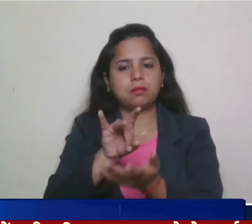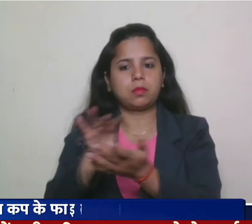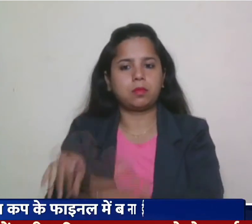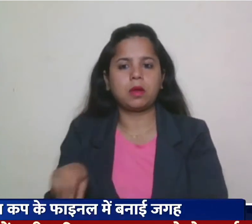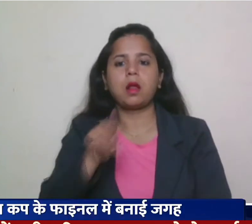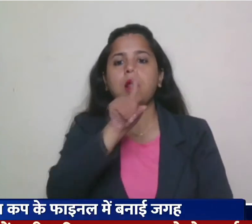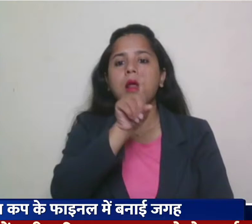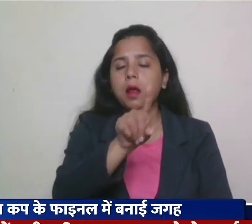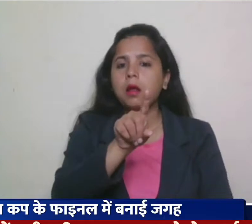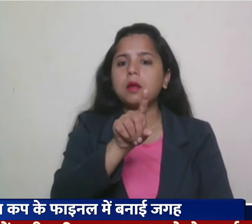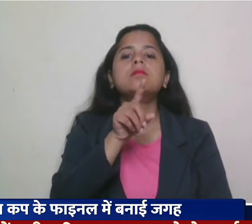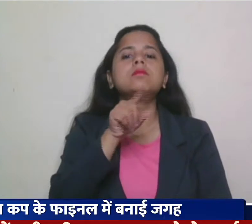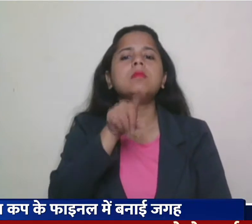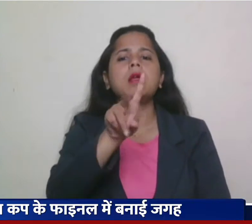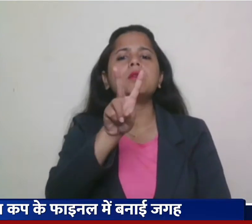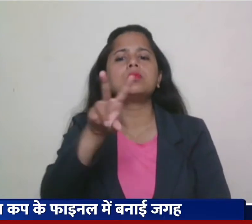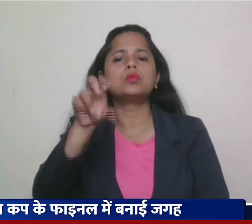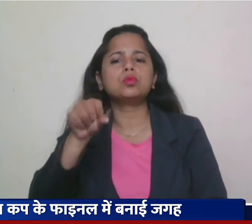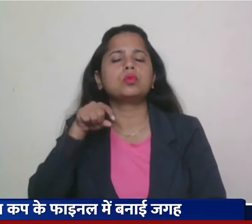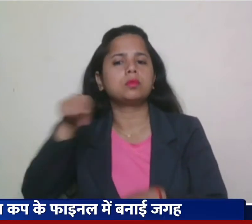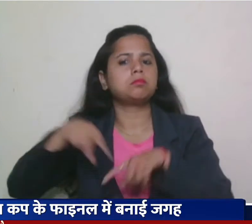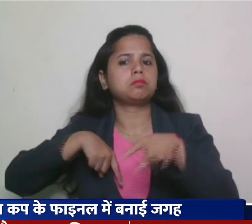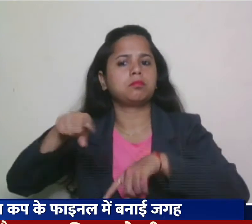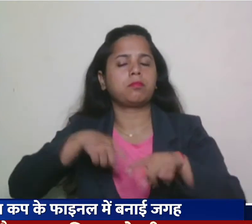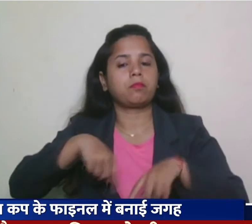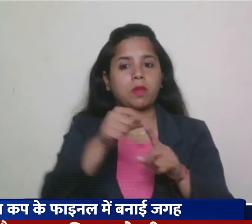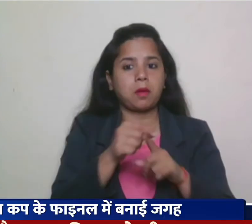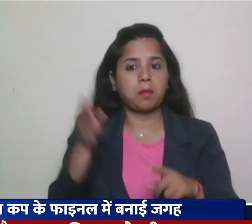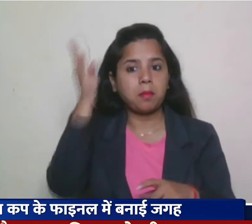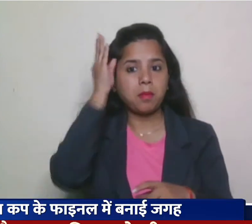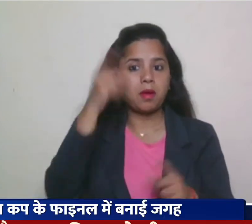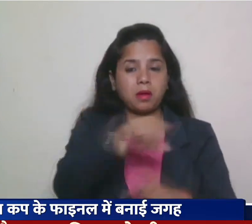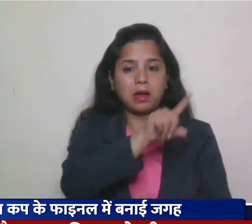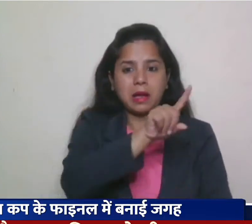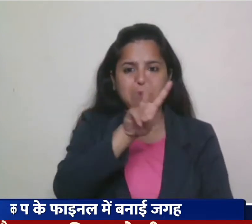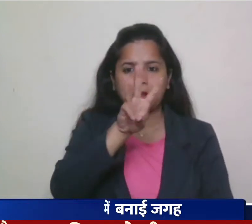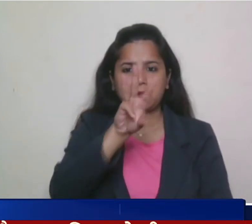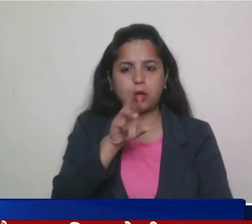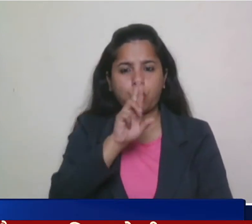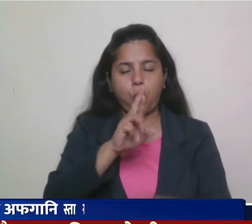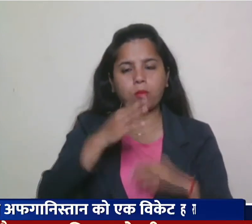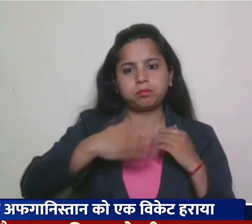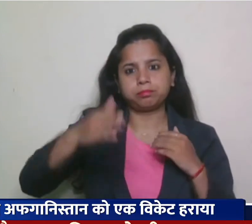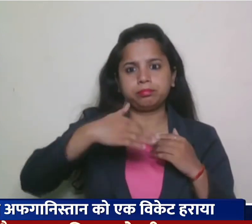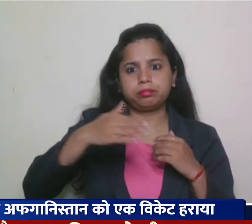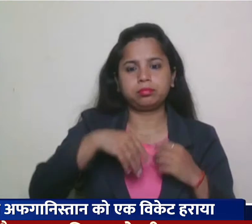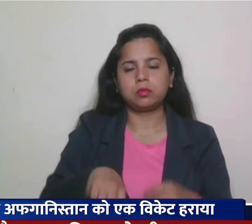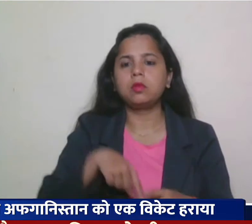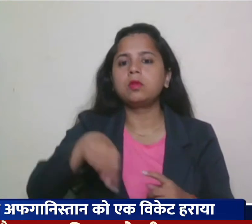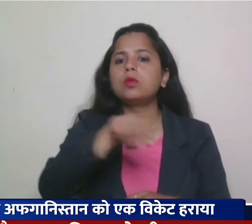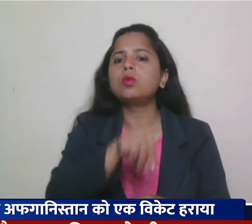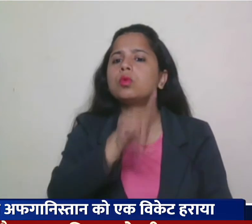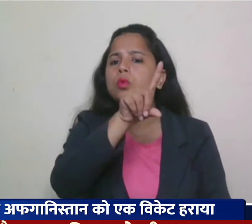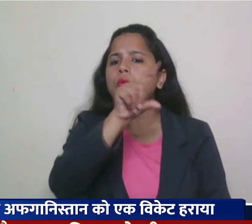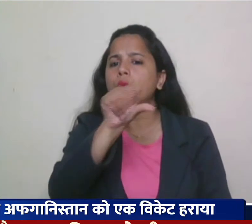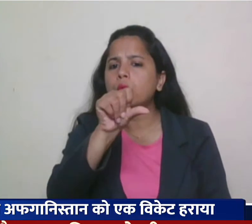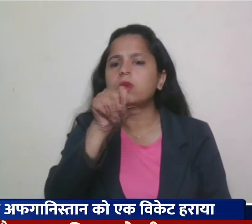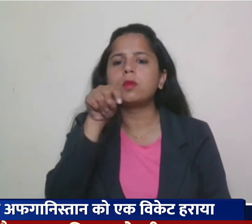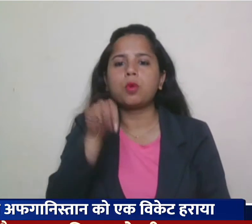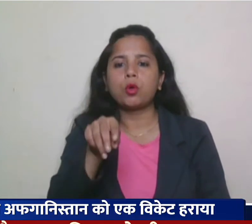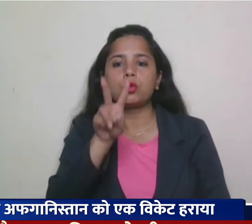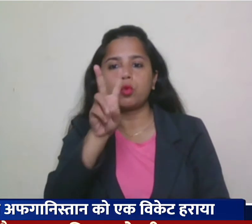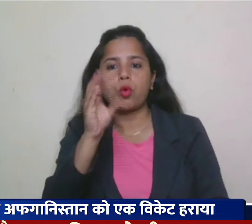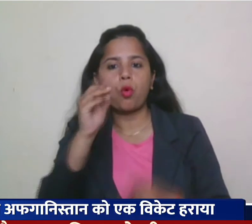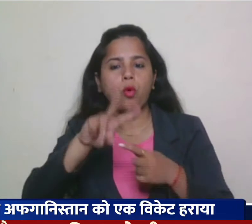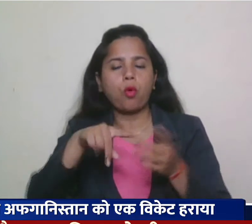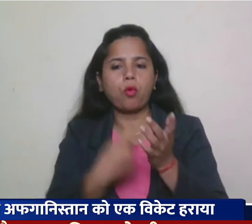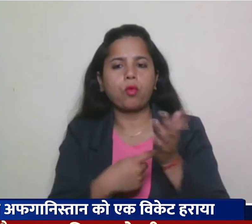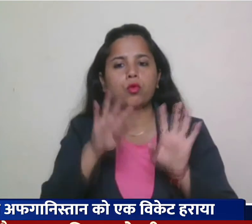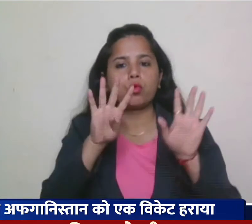इसके